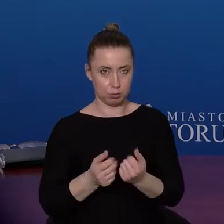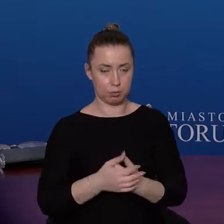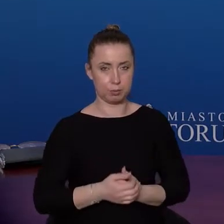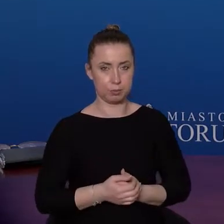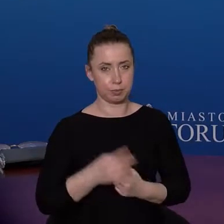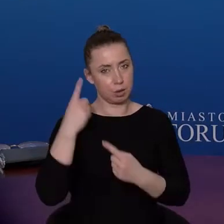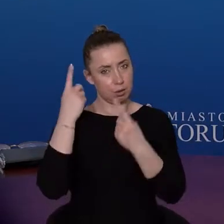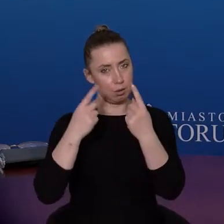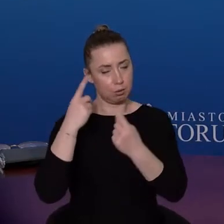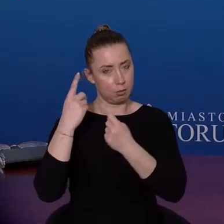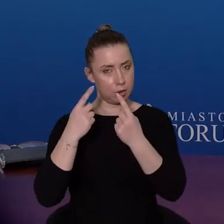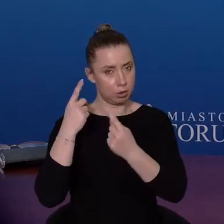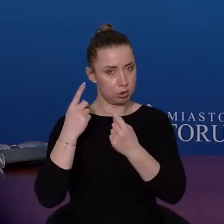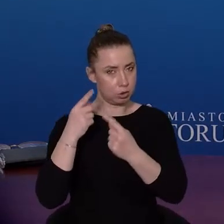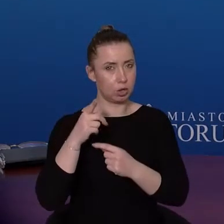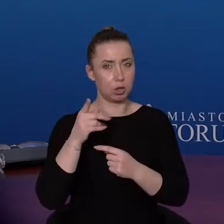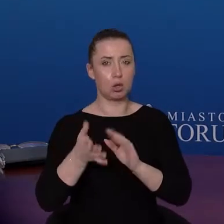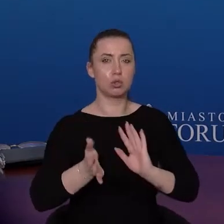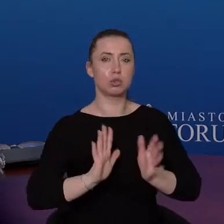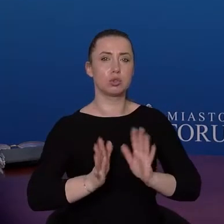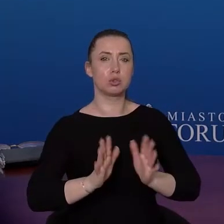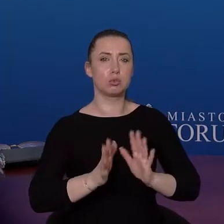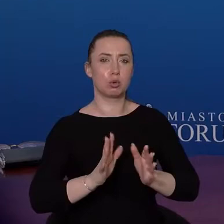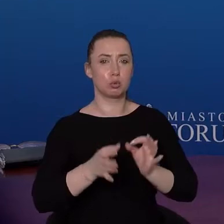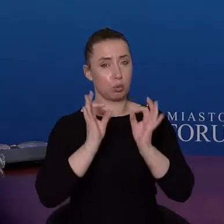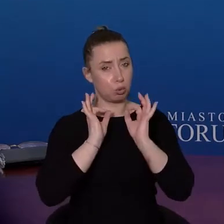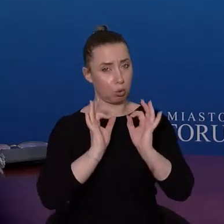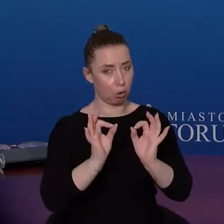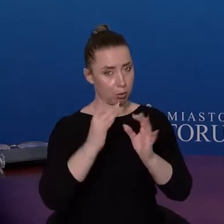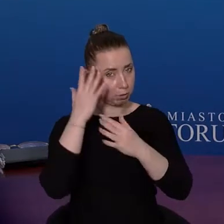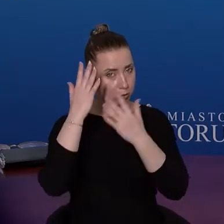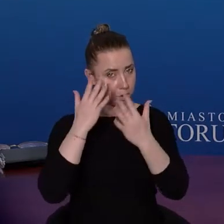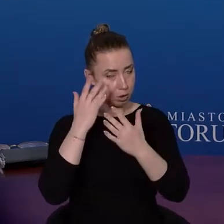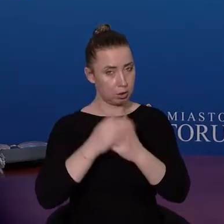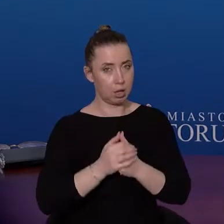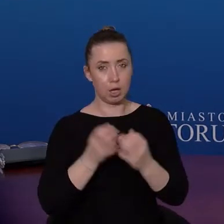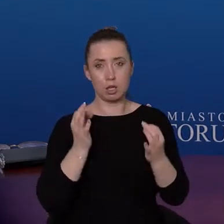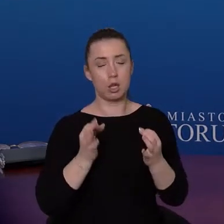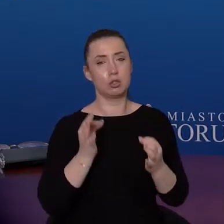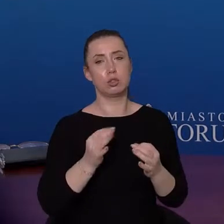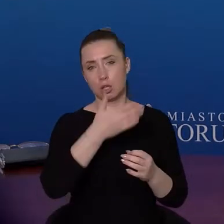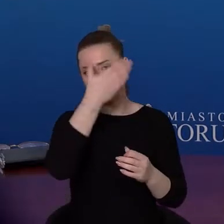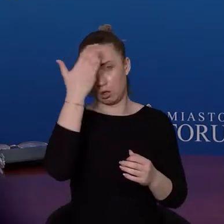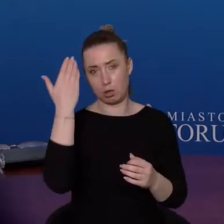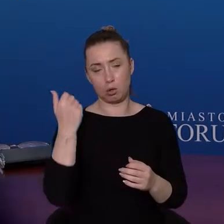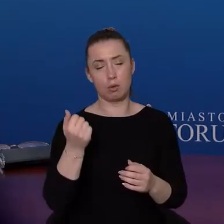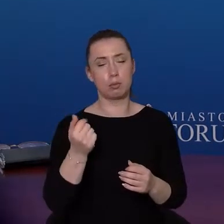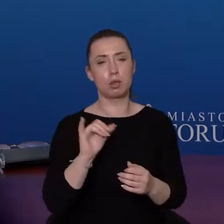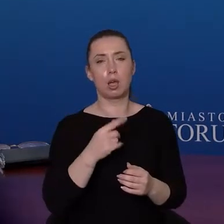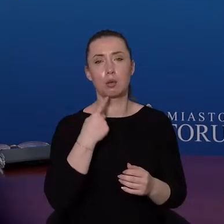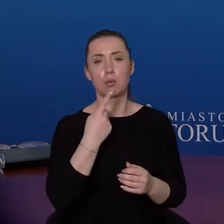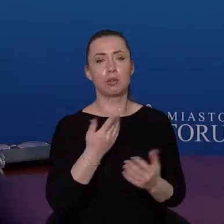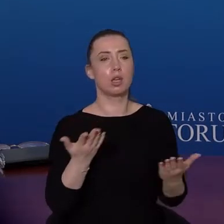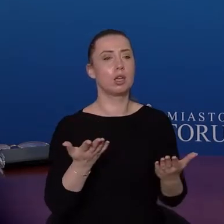Myślę, że to jest taki sposób podejścia rozsądny. Ja dzisiaj nie potrafię wskazać miejsca